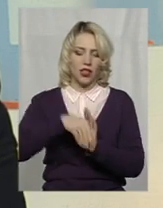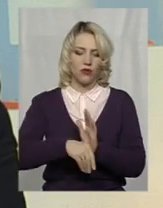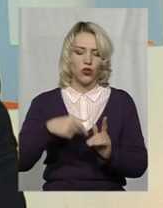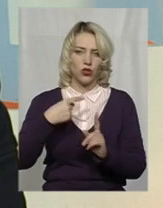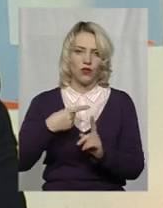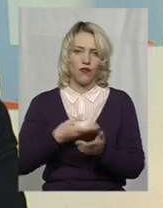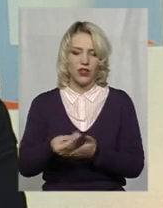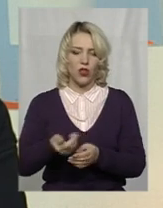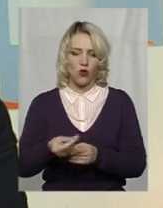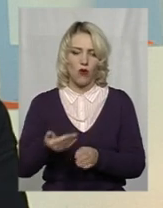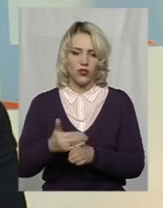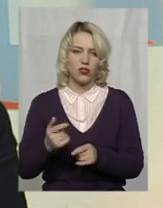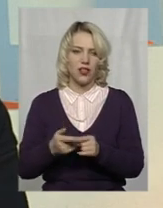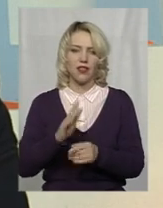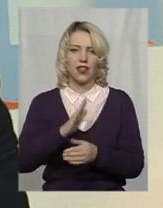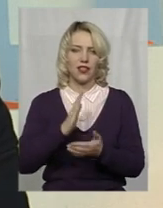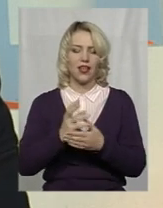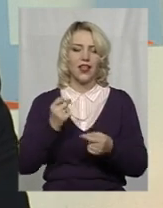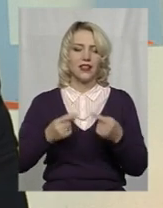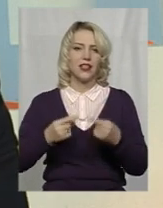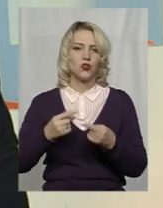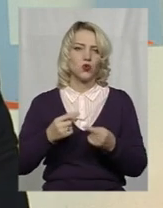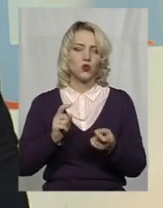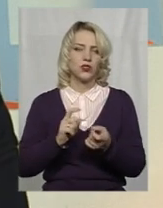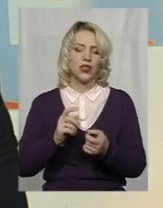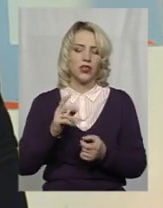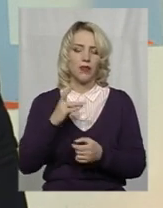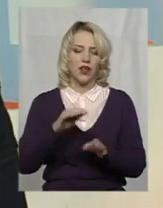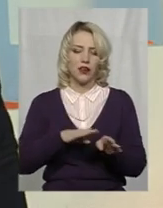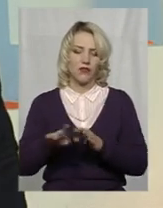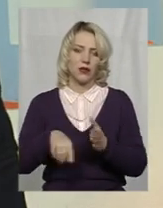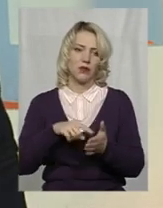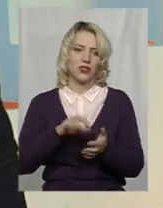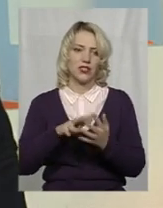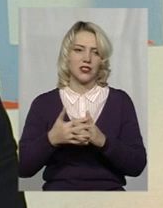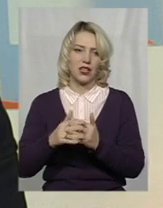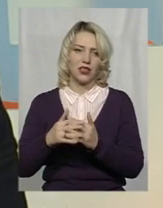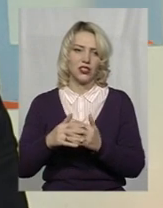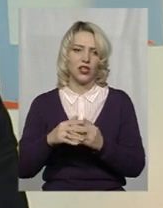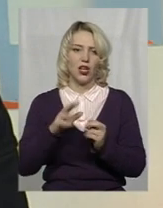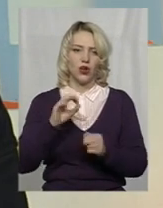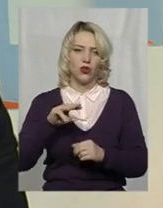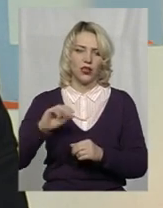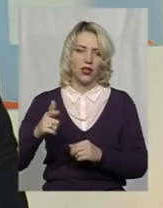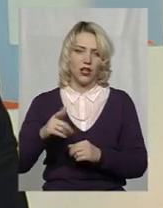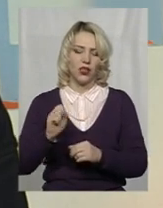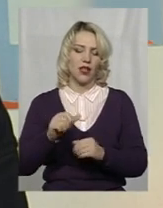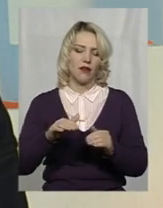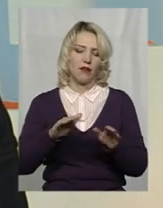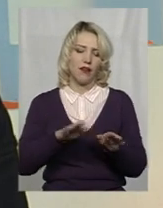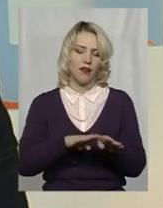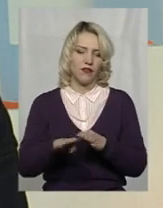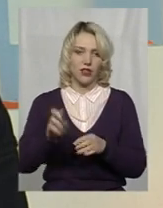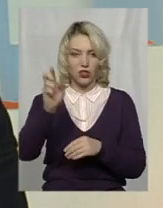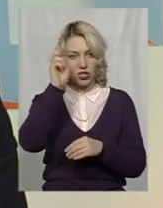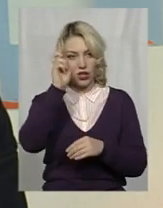завжди дискусійним, як на рівні міст, так і на селищних, на рівні ОТГ, так і на рівні державного. І,